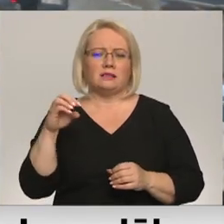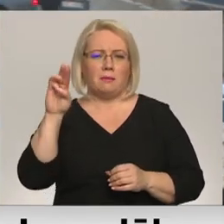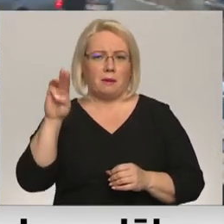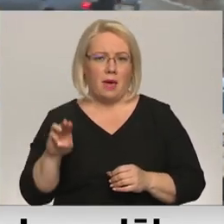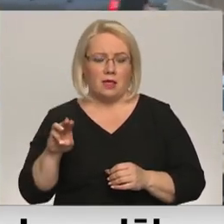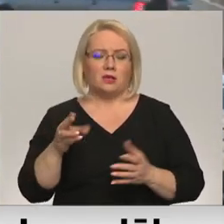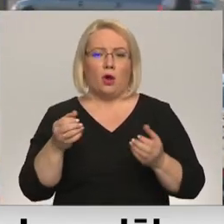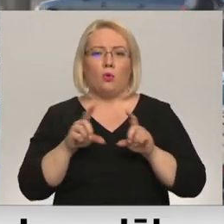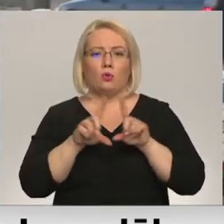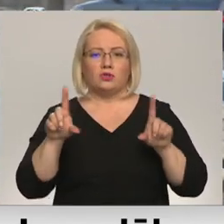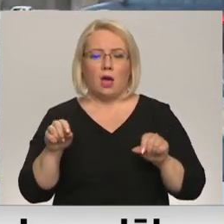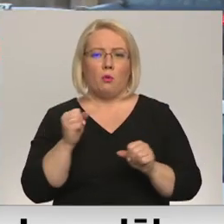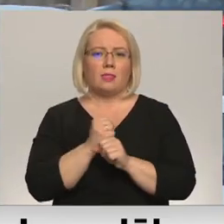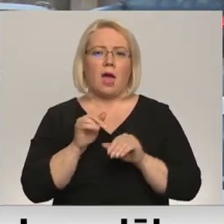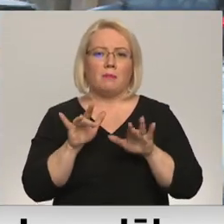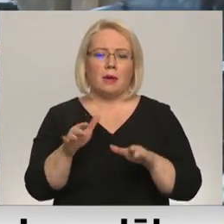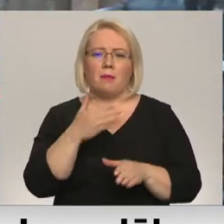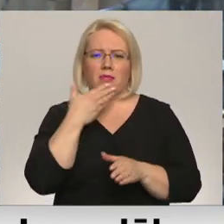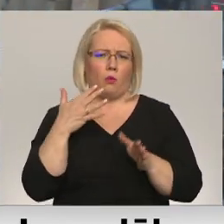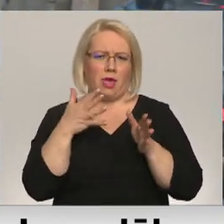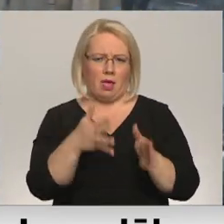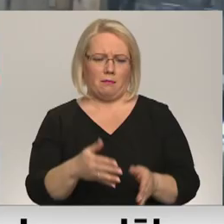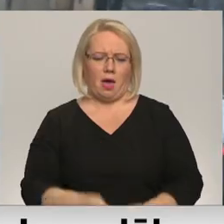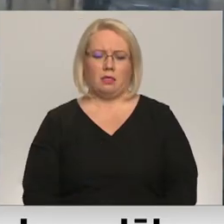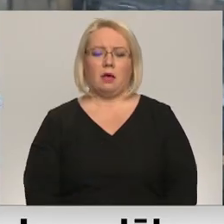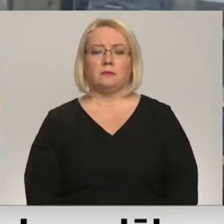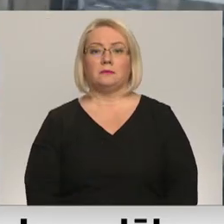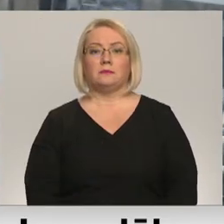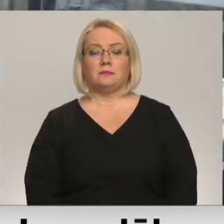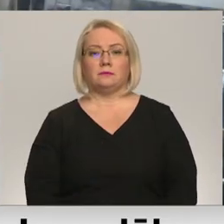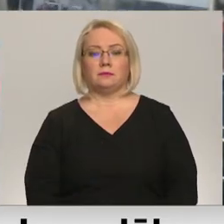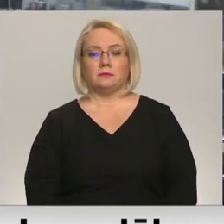un uzņēmumu darbība neesot ietekmēta. Dāvids Frednerfelds, Ainis Kupčs, Latvijas televīzija.